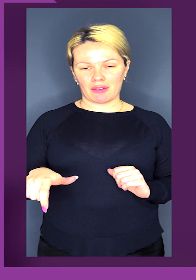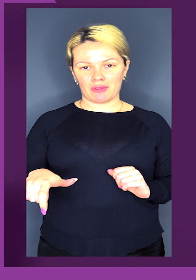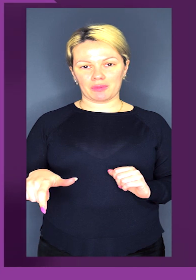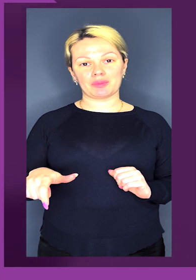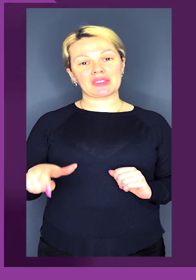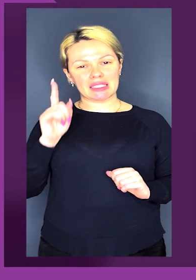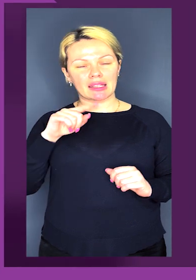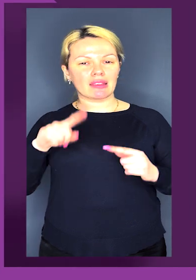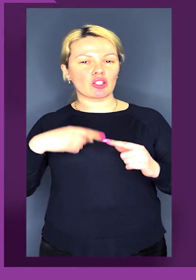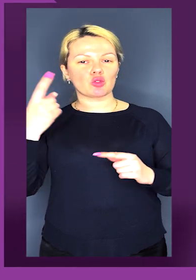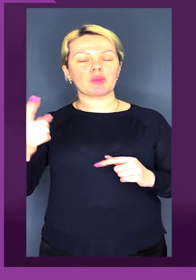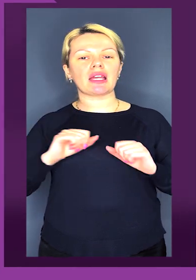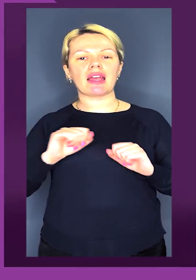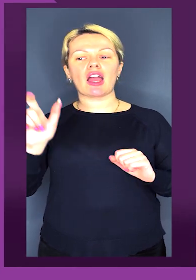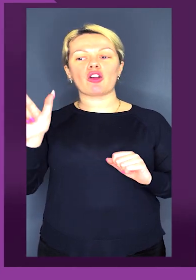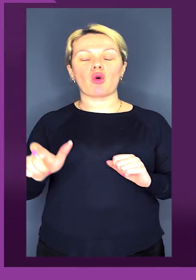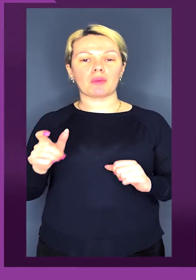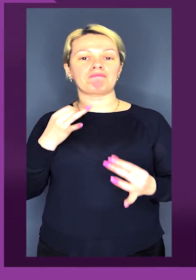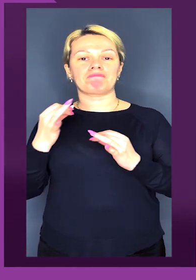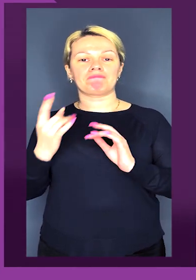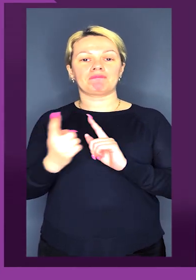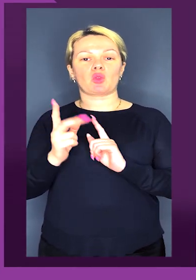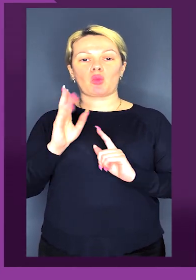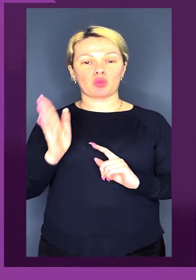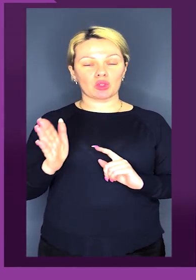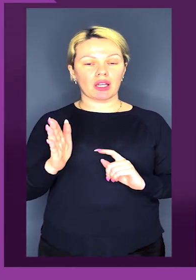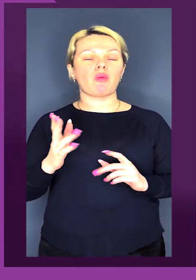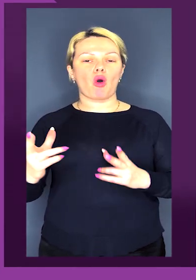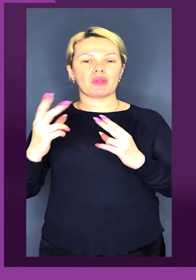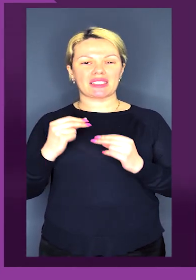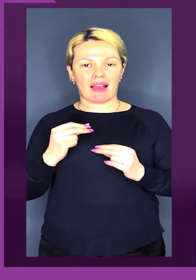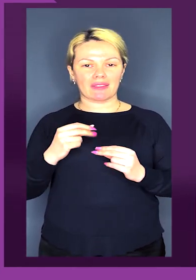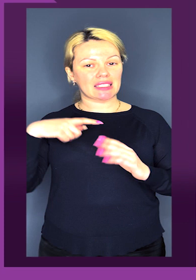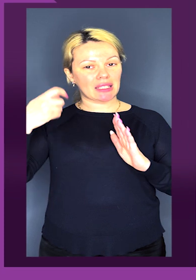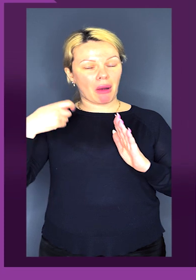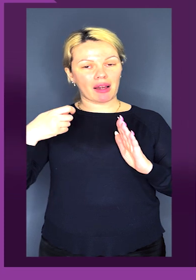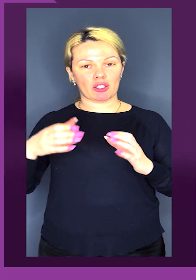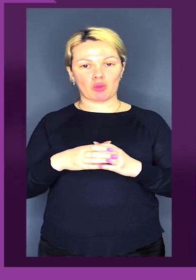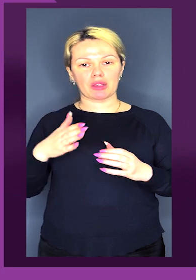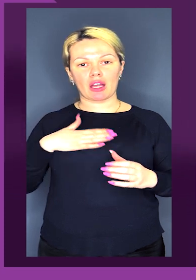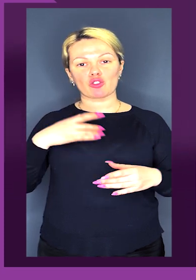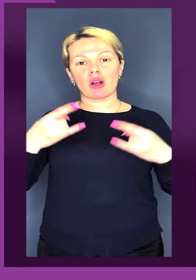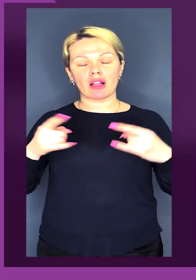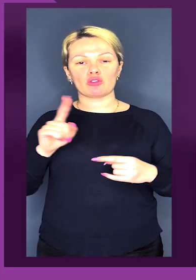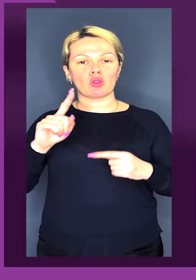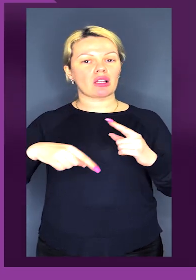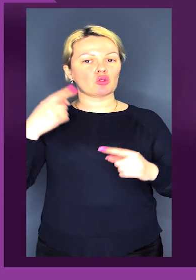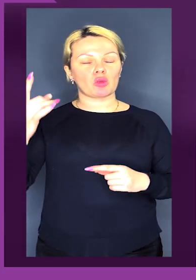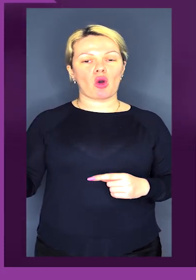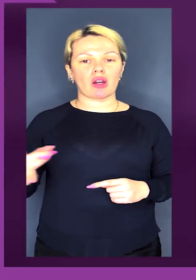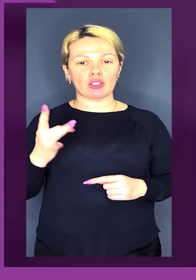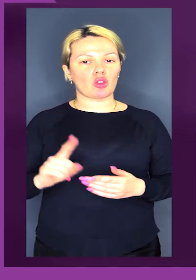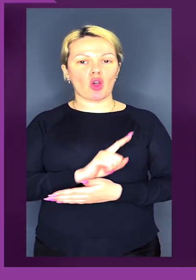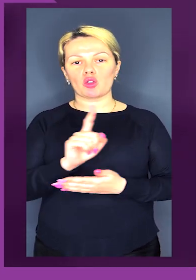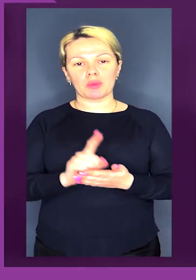Наступний герой нашої розмови пообіцяв знімальній групі нашого каналу, що наступного